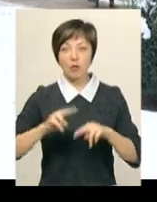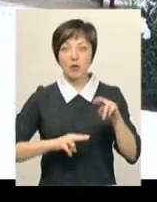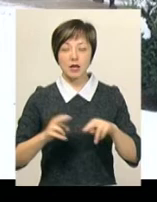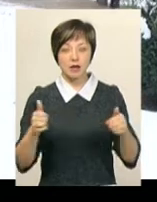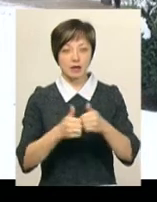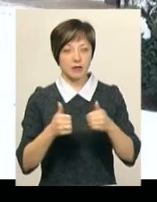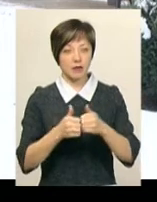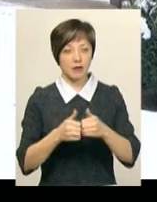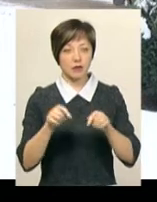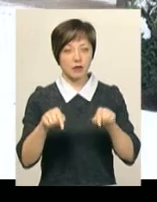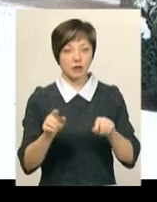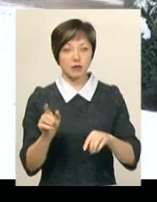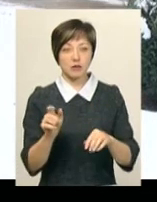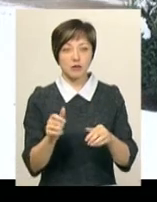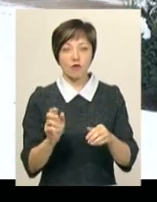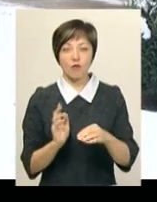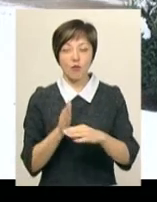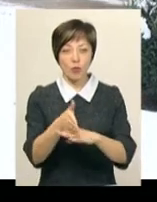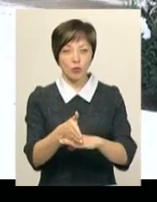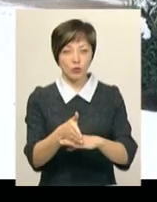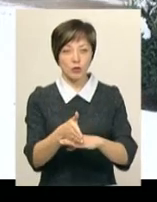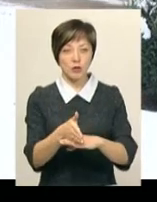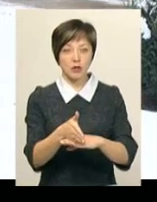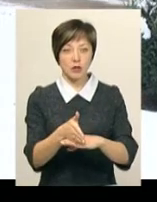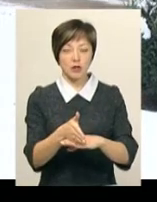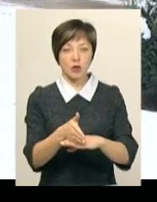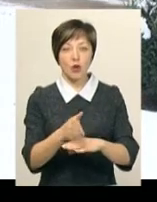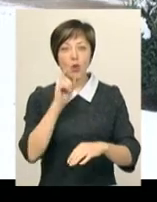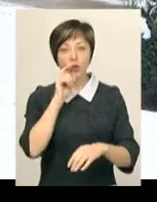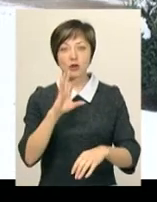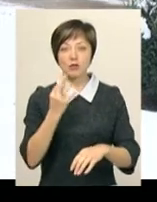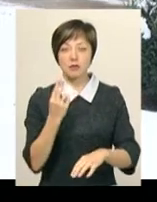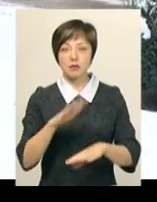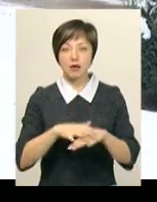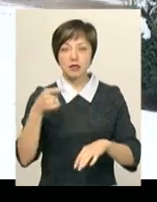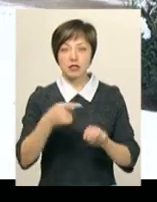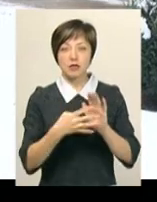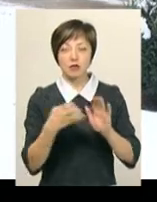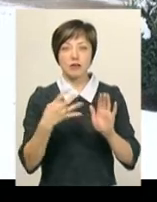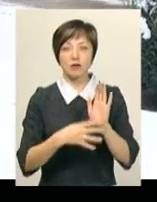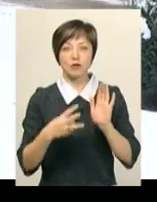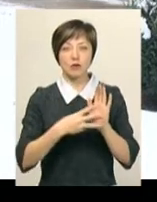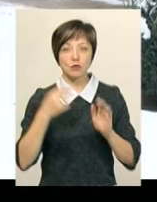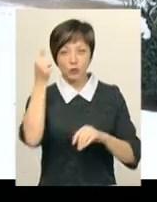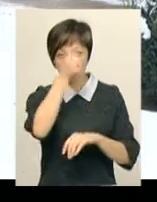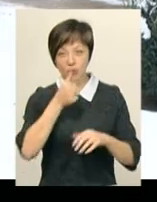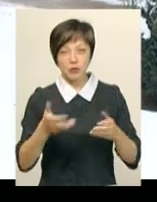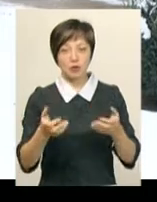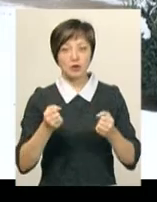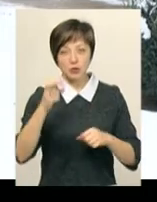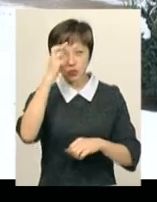якої розташовують, практично біля самого входу, будівля Укрсусбанку 1998 році, отримала